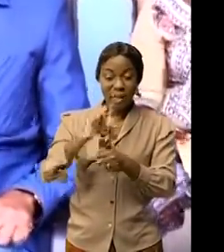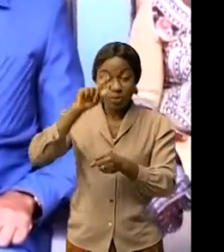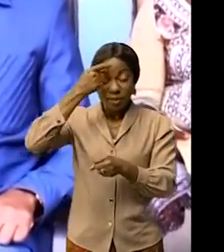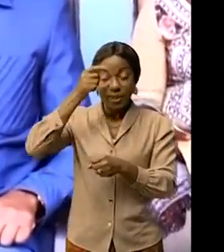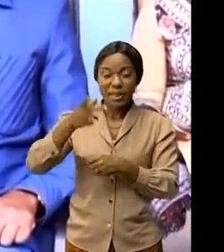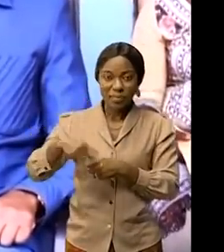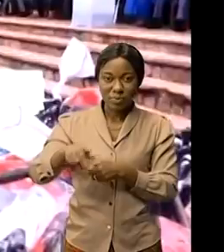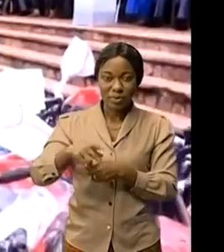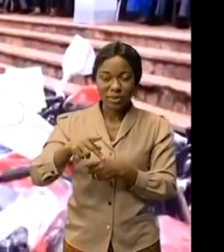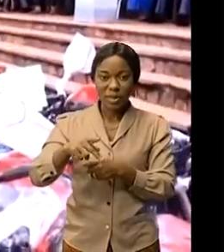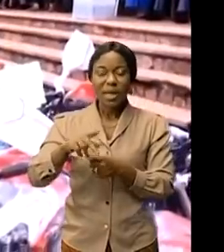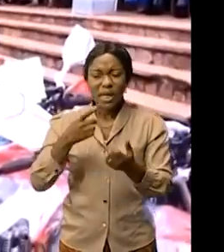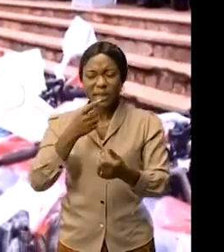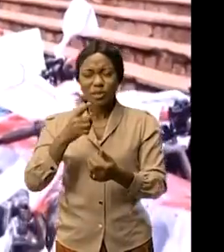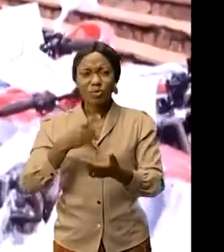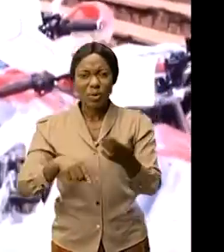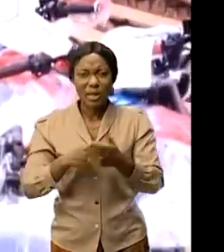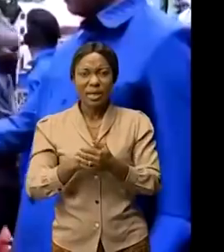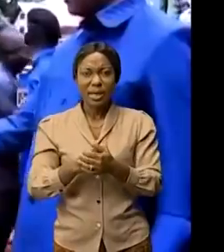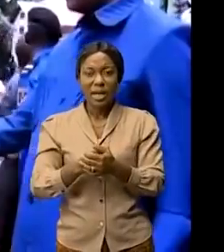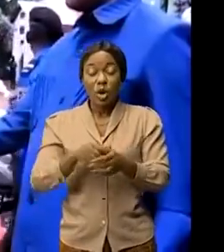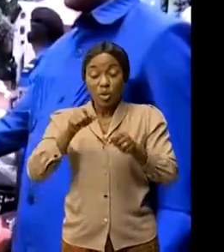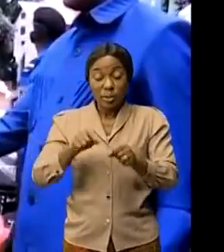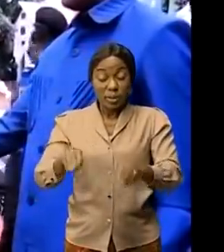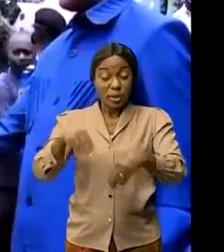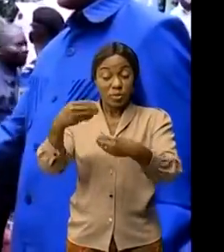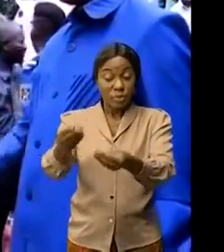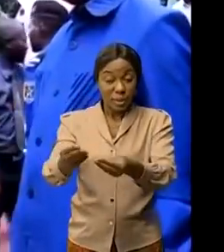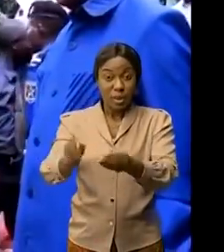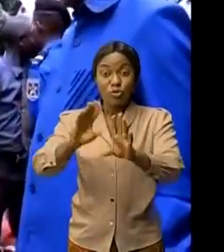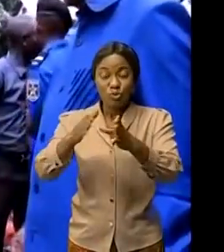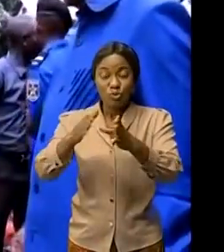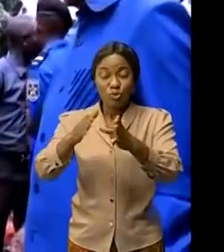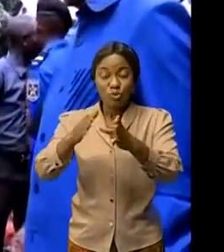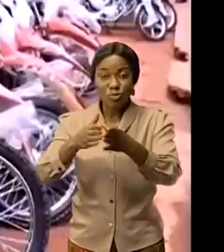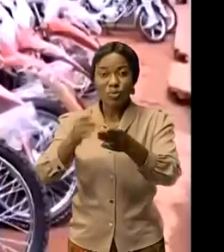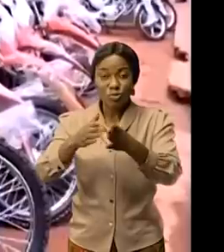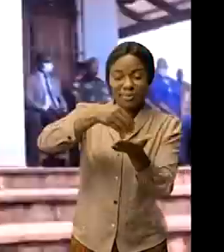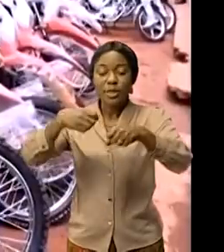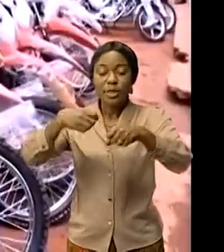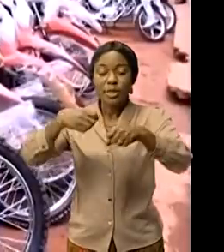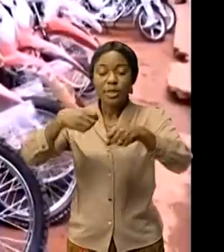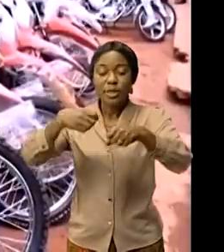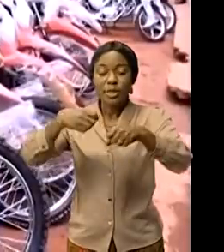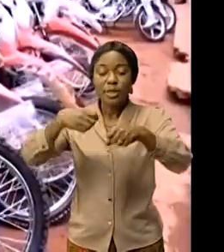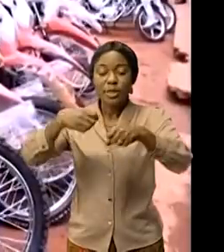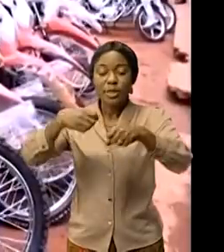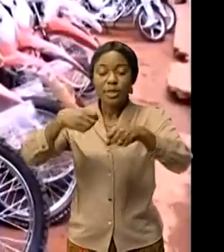province ce gouvernement dis-je vient de doter cette régie financière provinciale dans l'eau importe de l'eau en juge